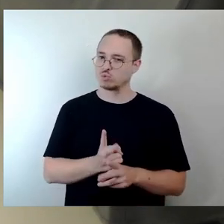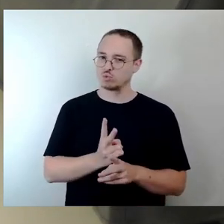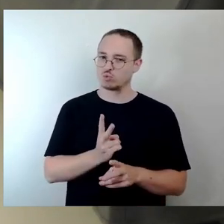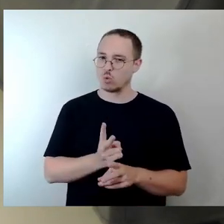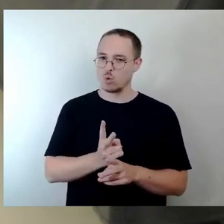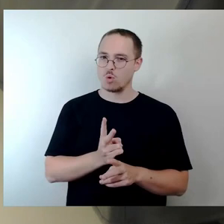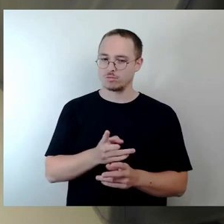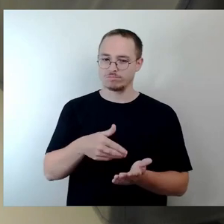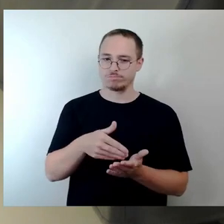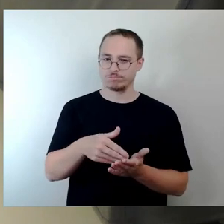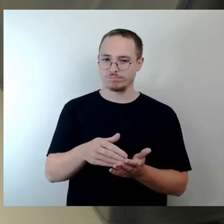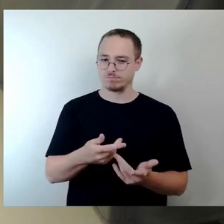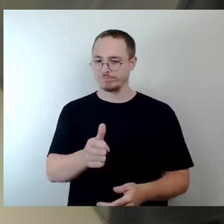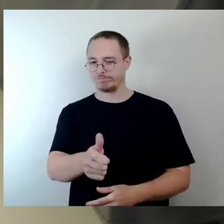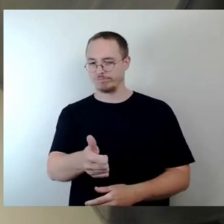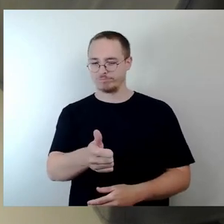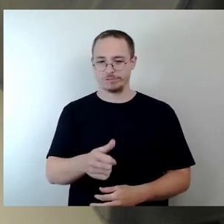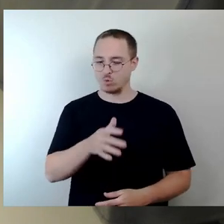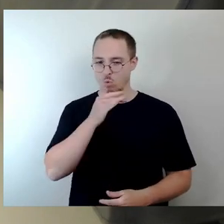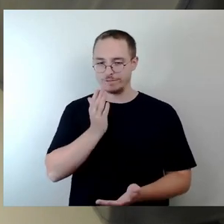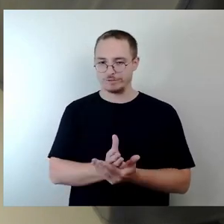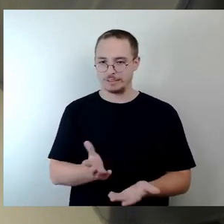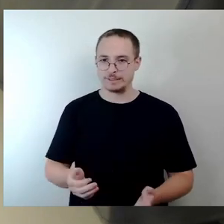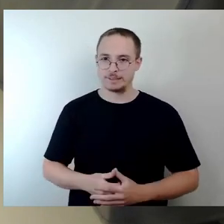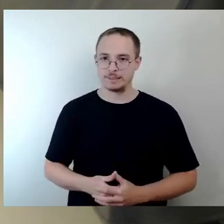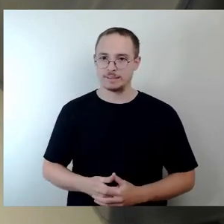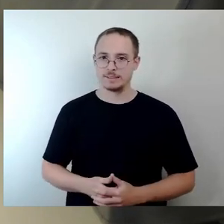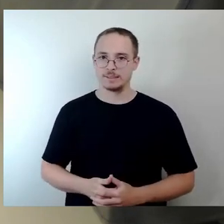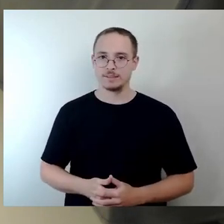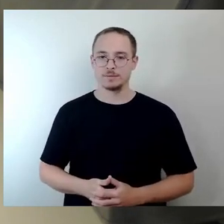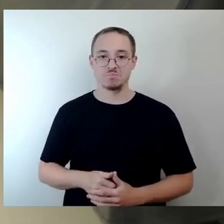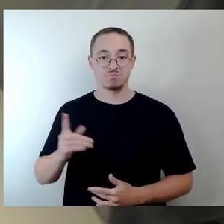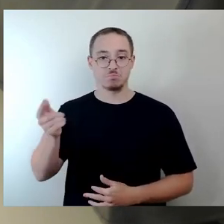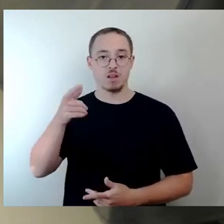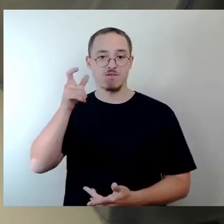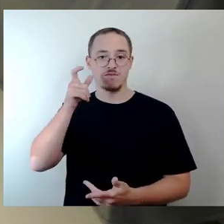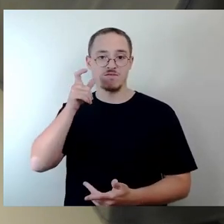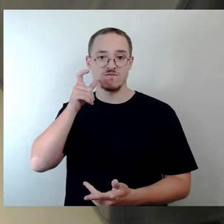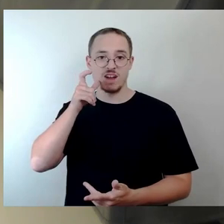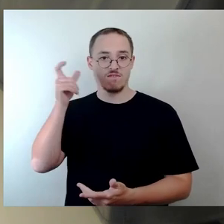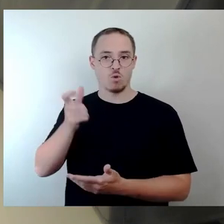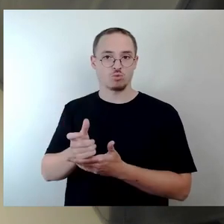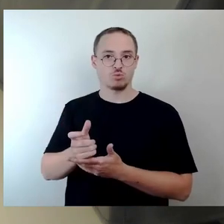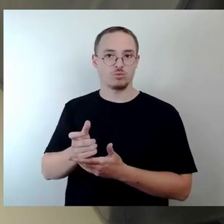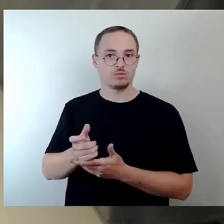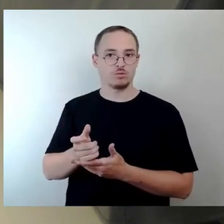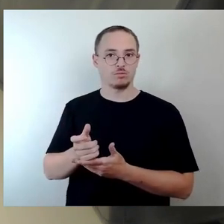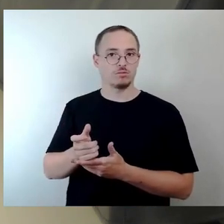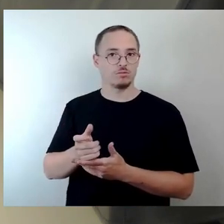stimmen uns, wie bereits erwähnt, mit den Verantwortlichen bei der Polizei regelmäßig ab.